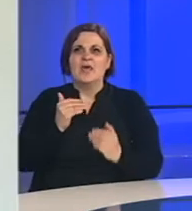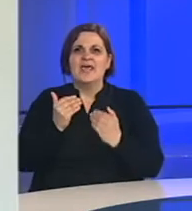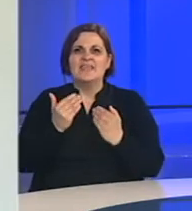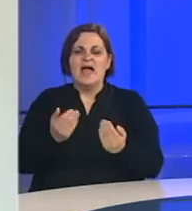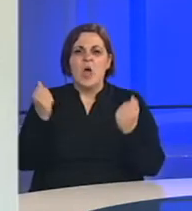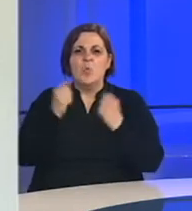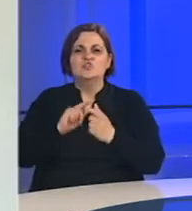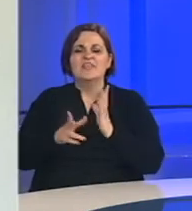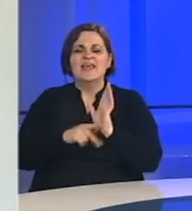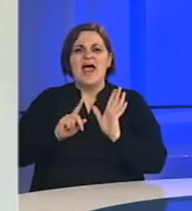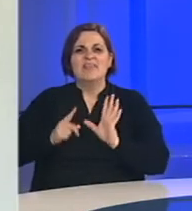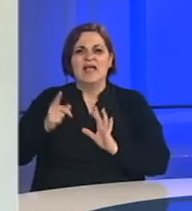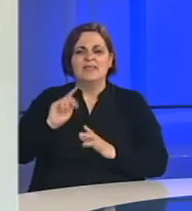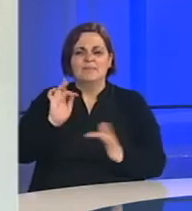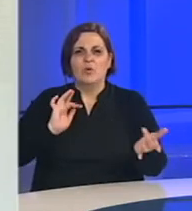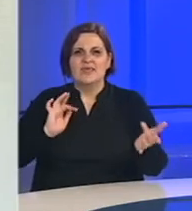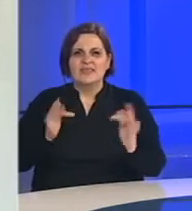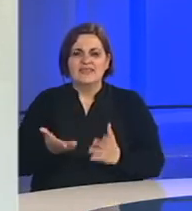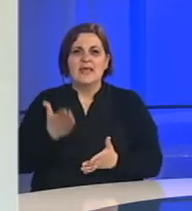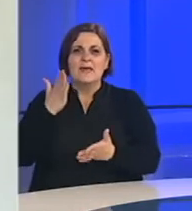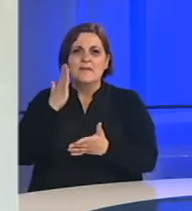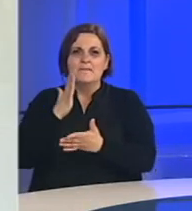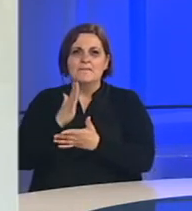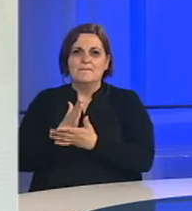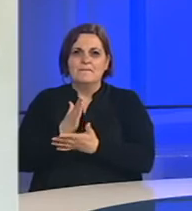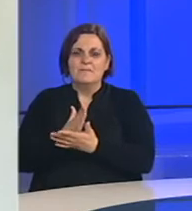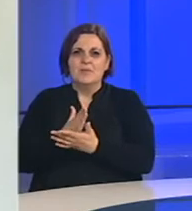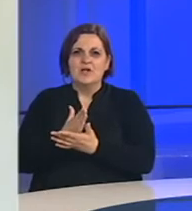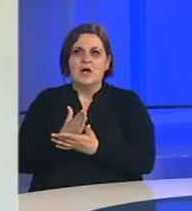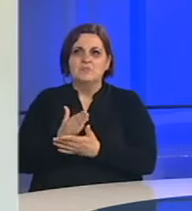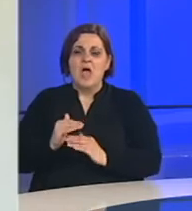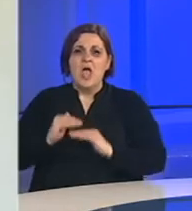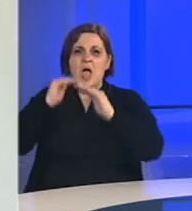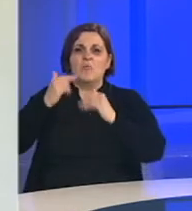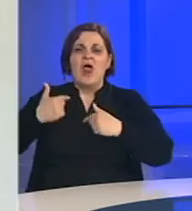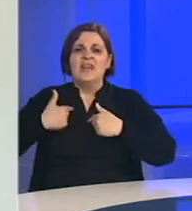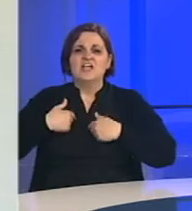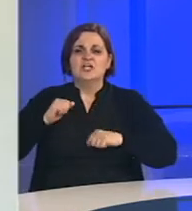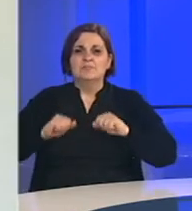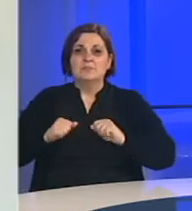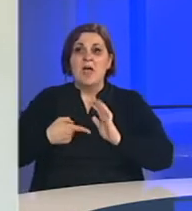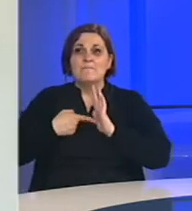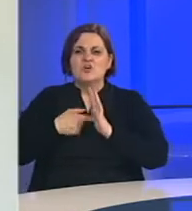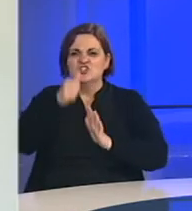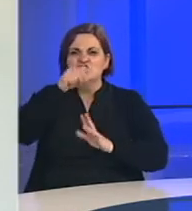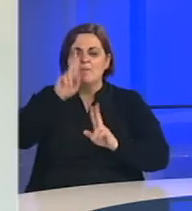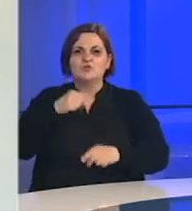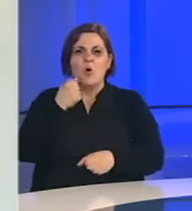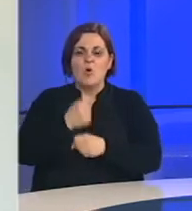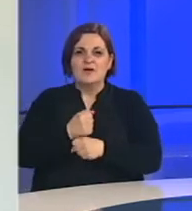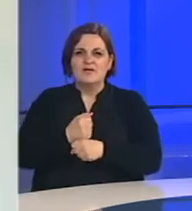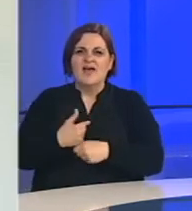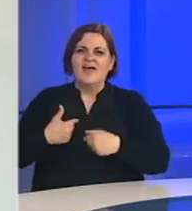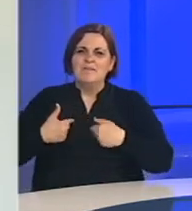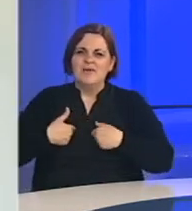učenje na daljinu, bilo, zaista podiglo naše vještine, pokazalo nam šta sve možemo uraditi,